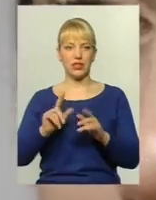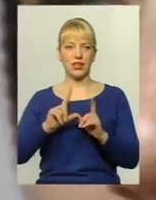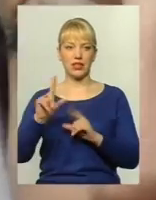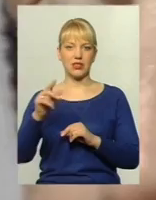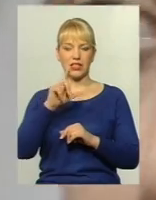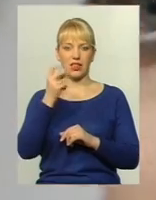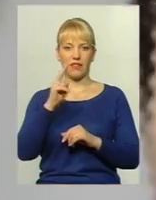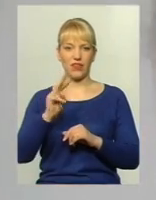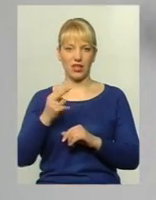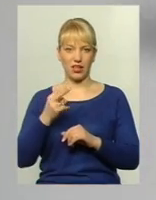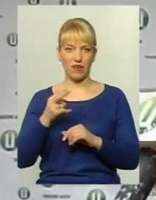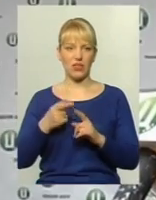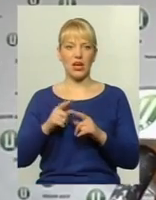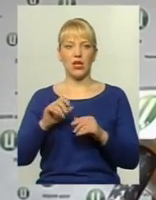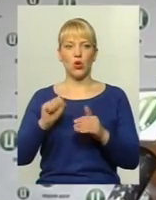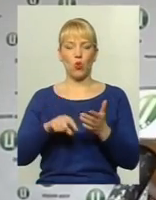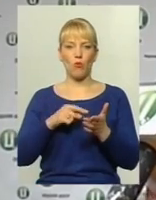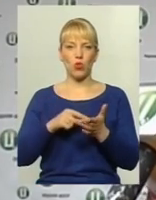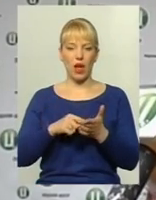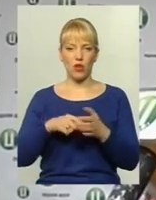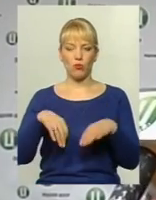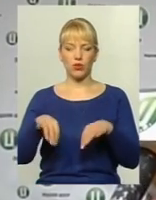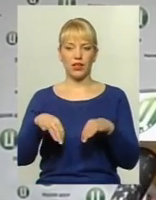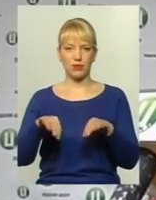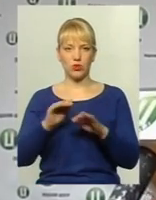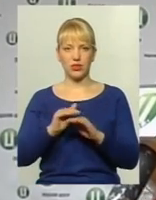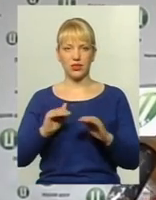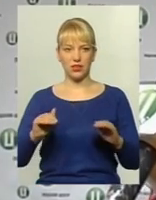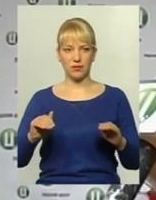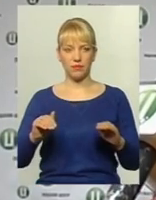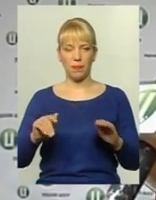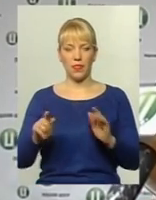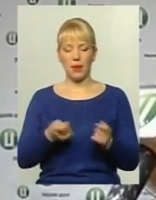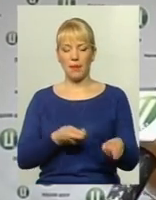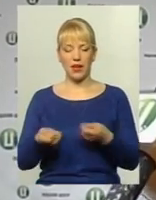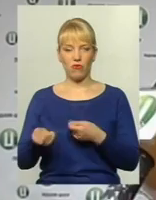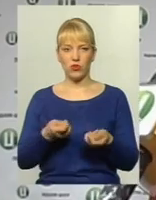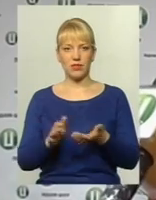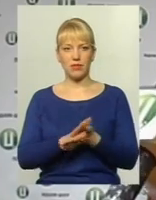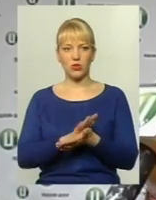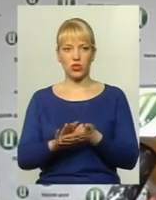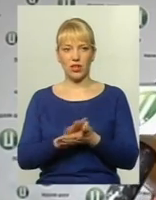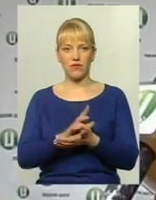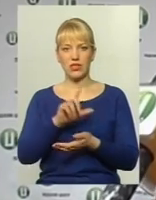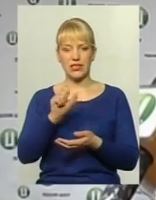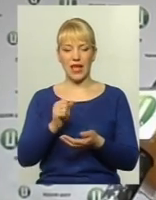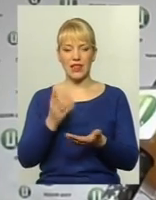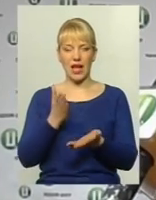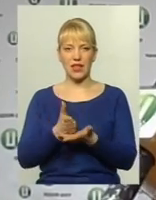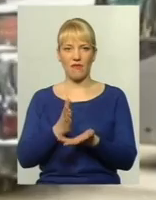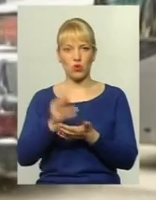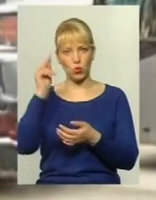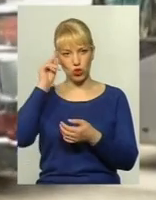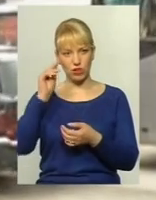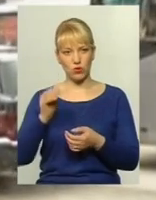дві гривні. В Києві в комунальному транспорті діти перевозяться безкоштовно за наявності очнівського